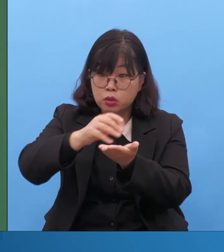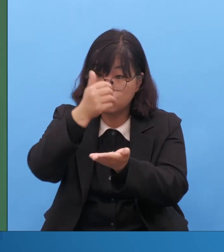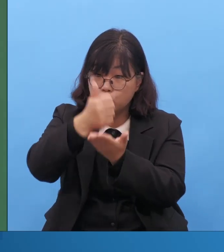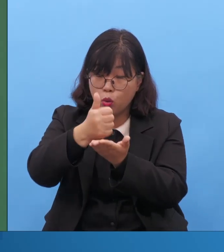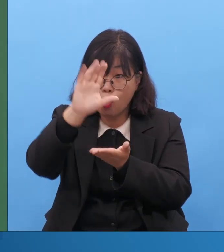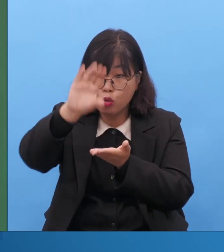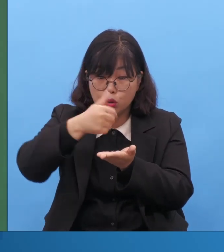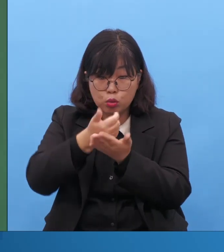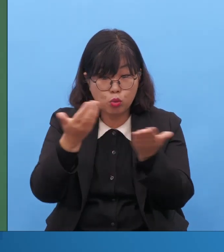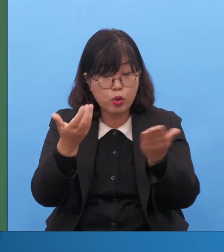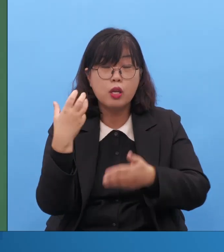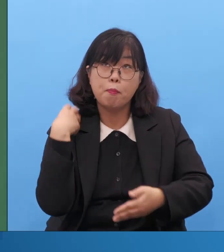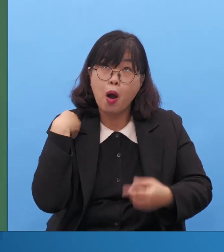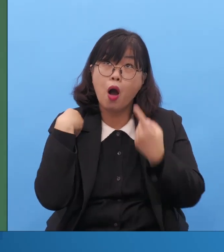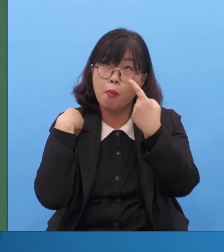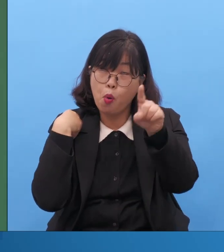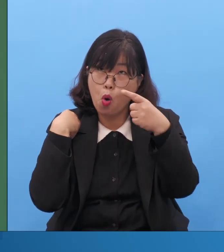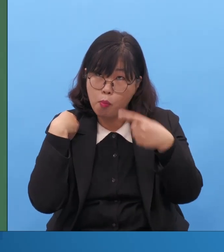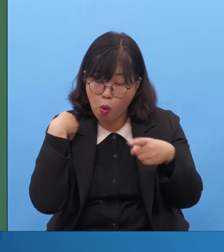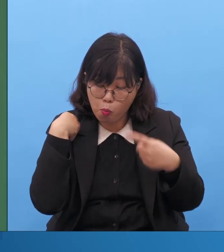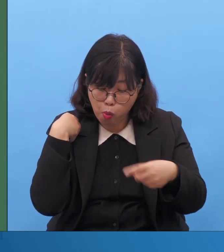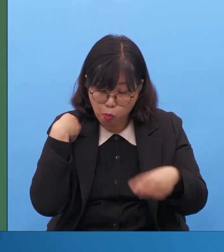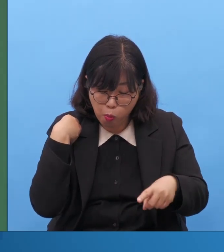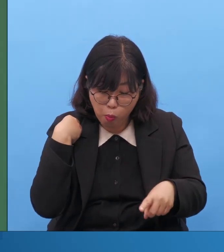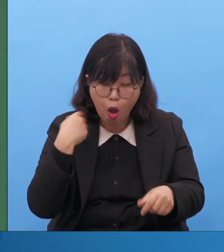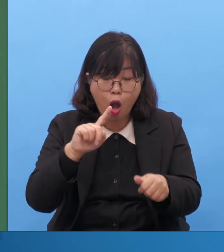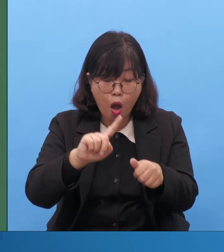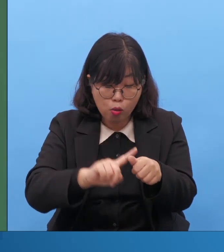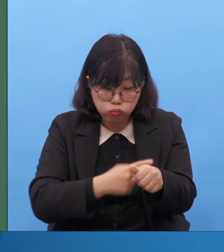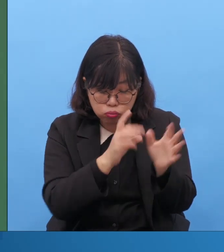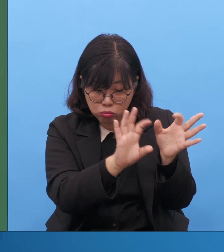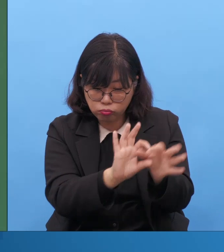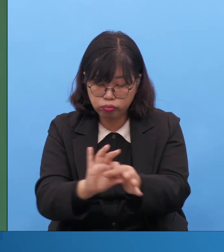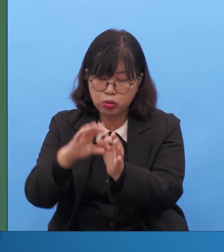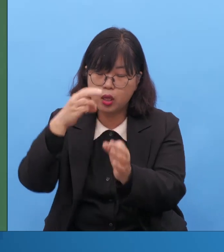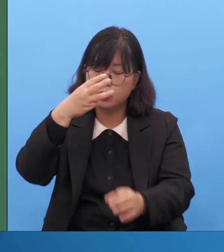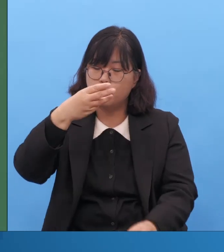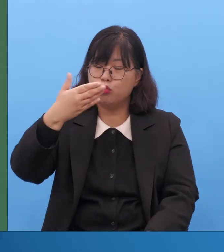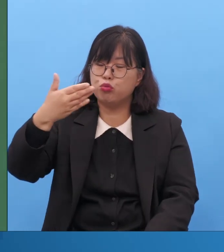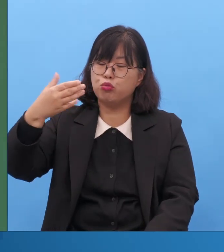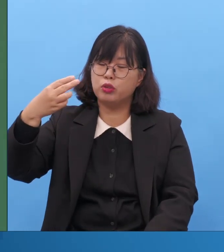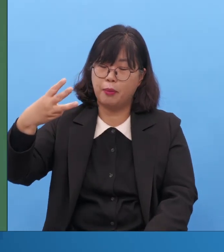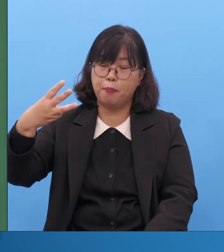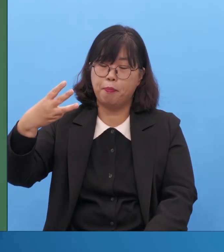이것은 틀림없는 단어입니다. 누구에게도 말할 수 있어요.